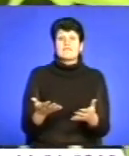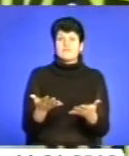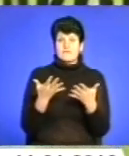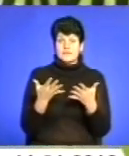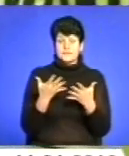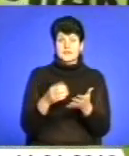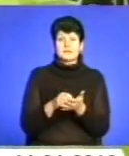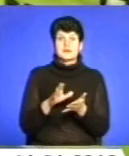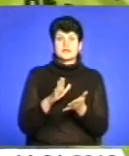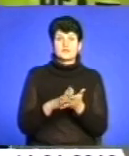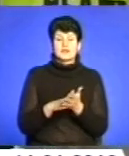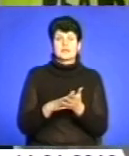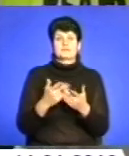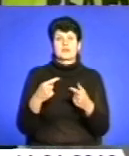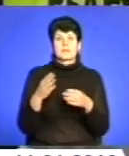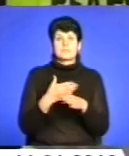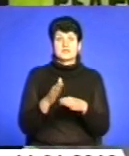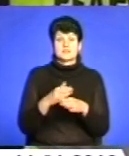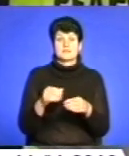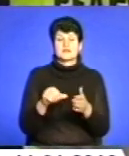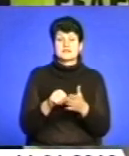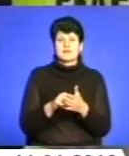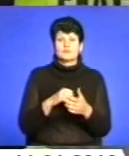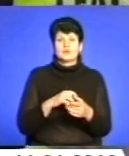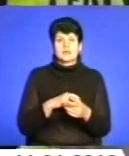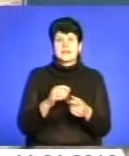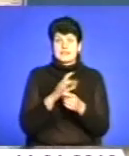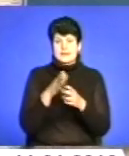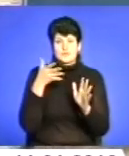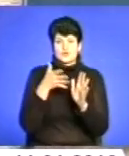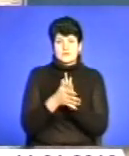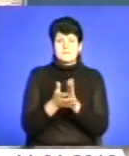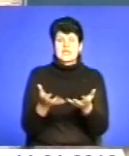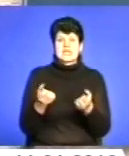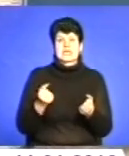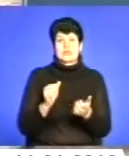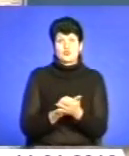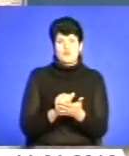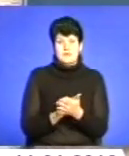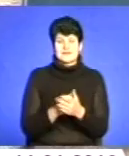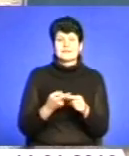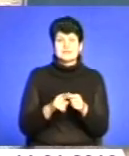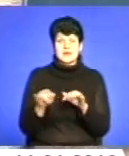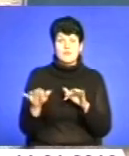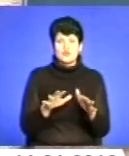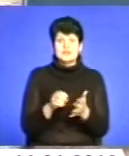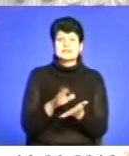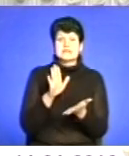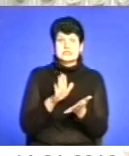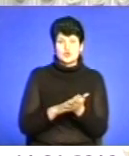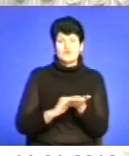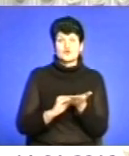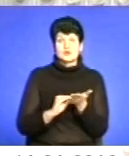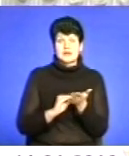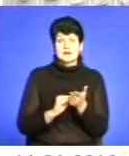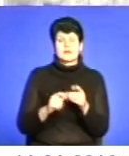між представниками автодору і дорлідером виникли непорозуміння щодо прийняття документів. Ця подія зареєстрована в журналі про